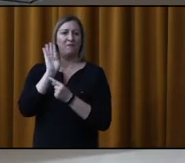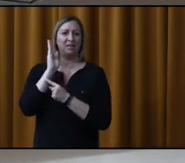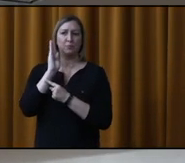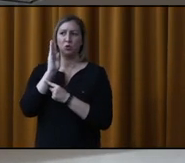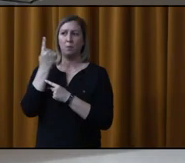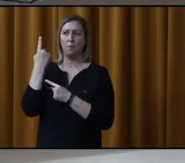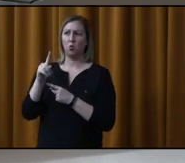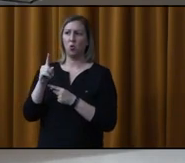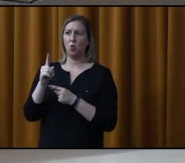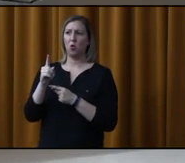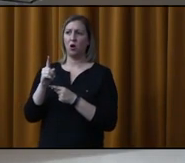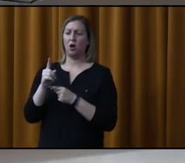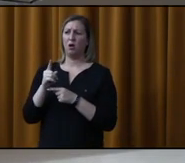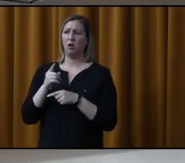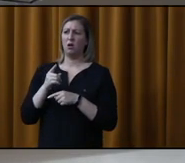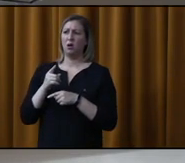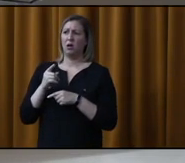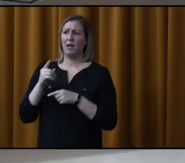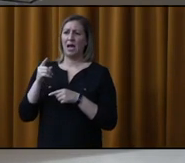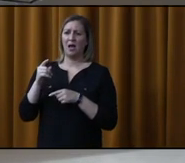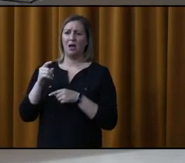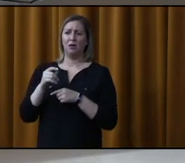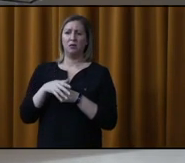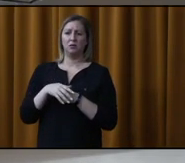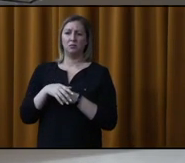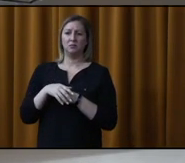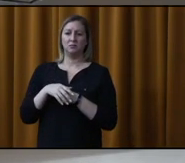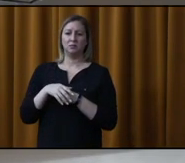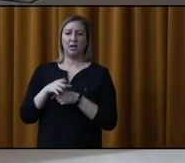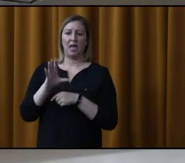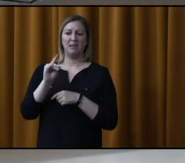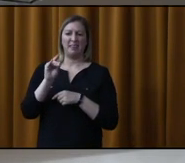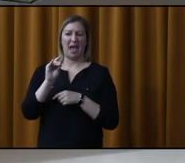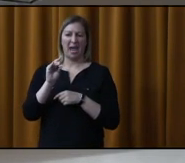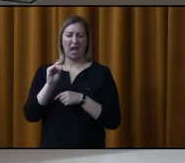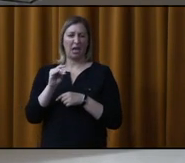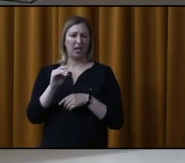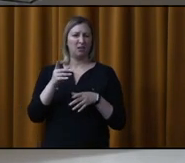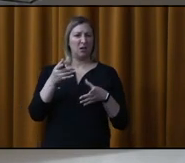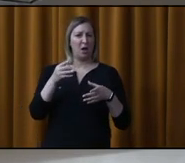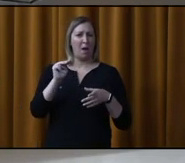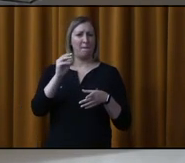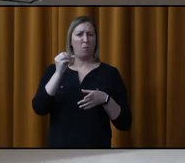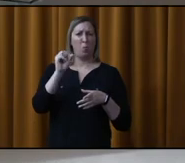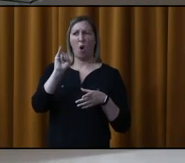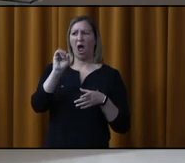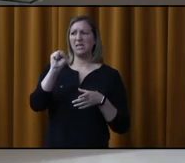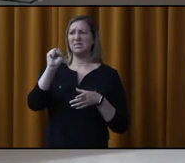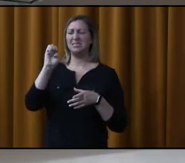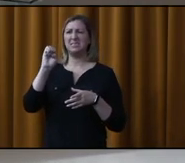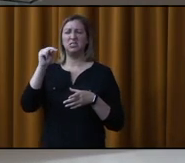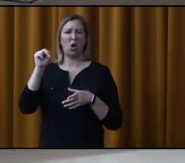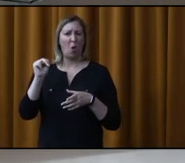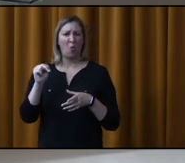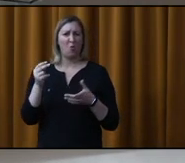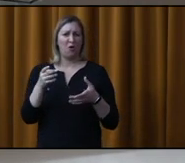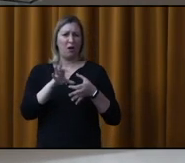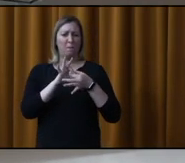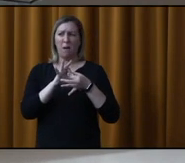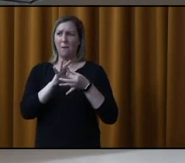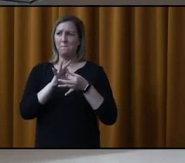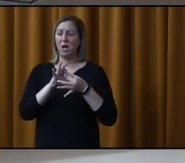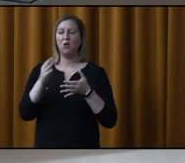'enclos canin des Moissons, ainsi que les pleins d'autres membres usagés du parc qui ne pas membres